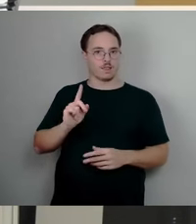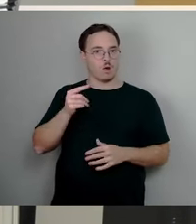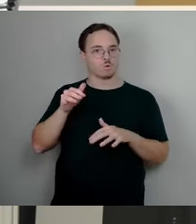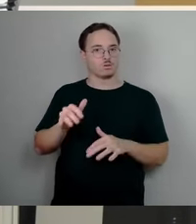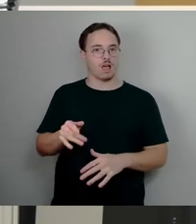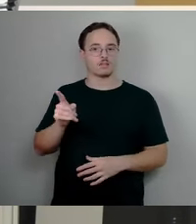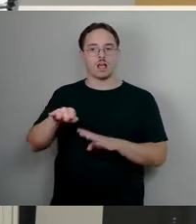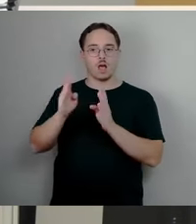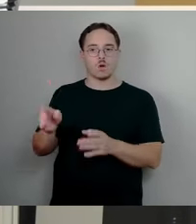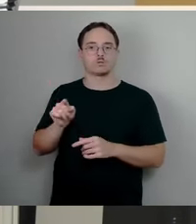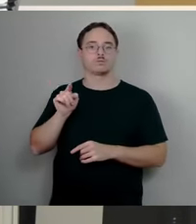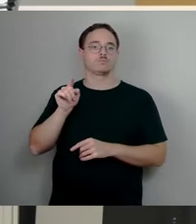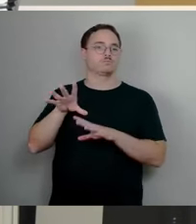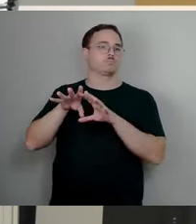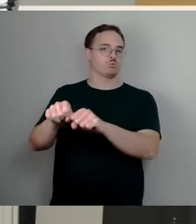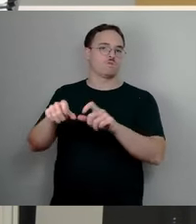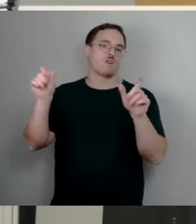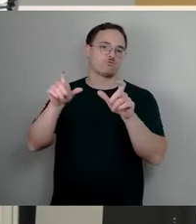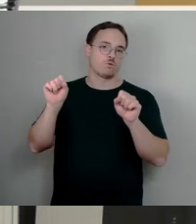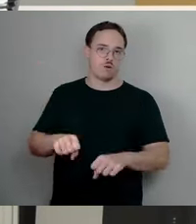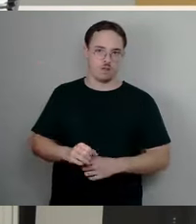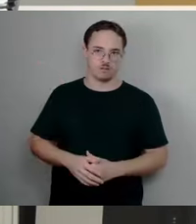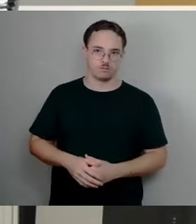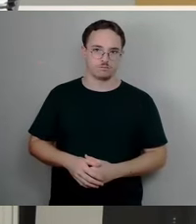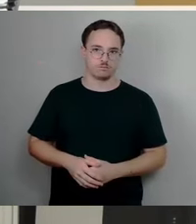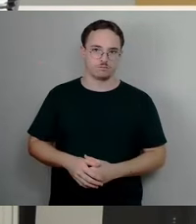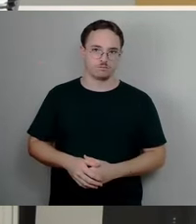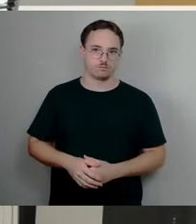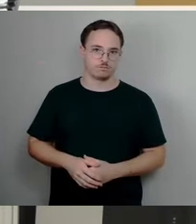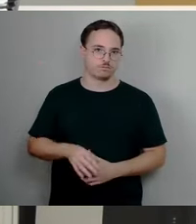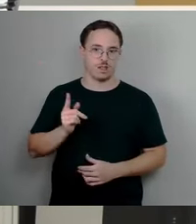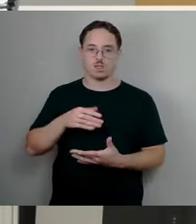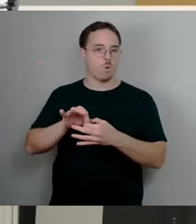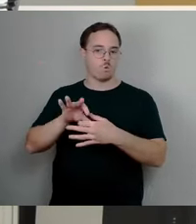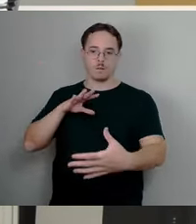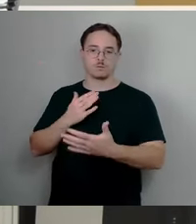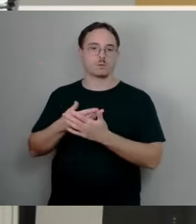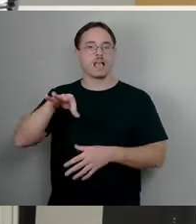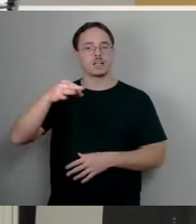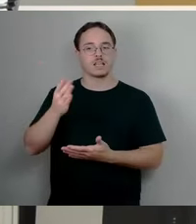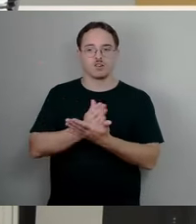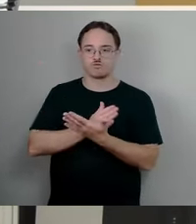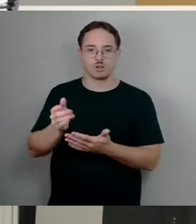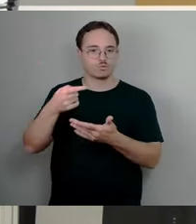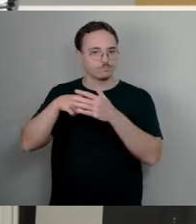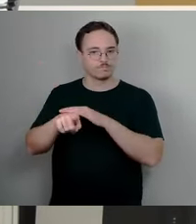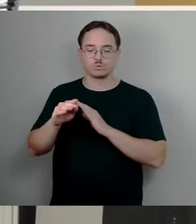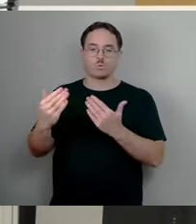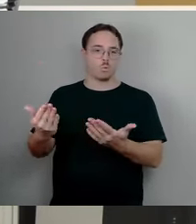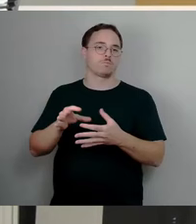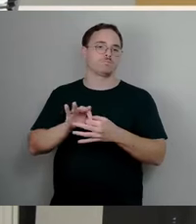durchzuführen und müssen da auch unabhängig von irgendwelchen Einzelentscheidungen reinkommen können. Und damit diese